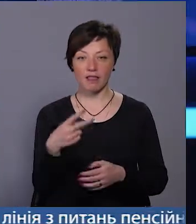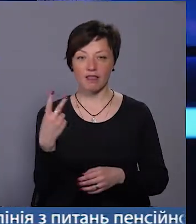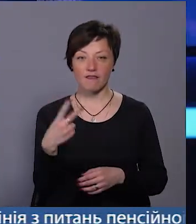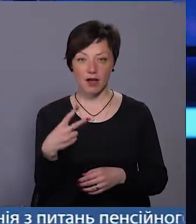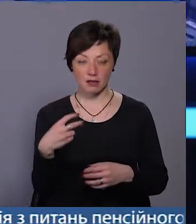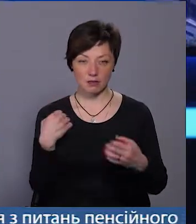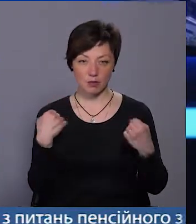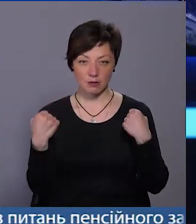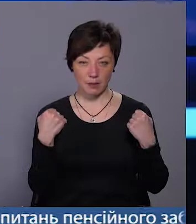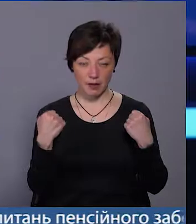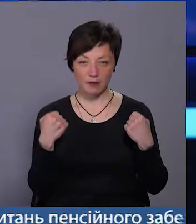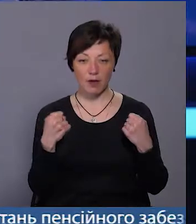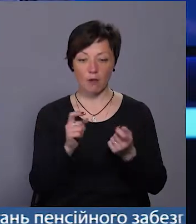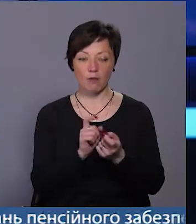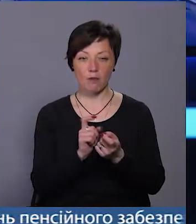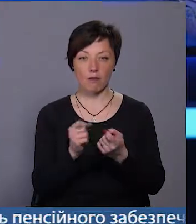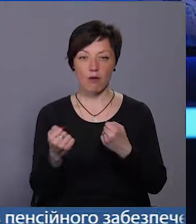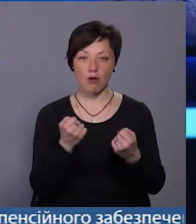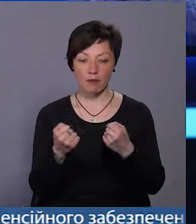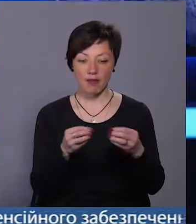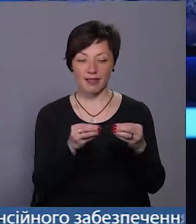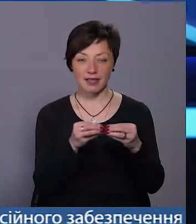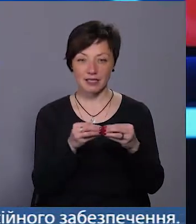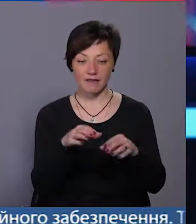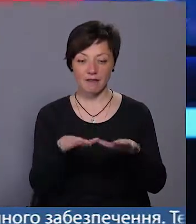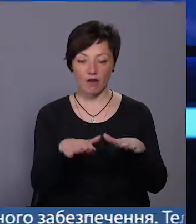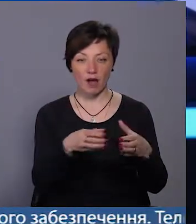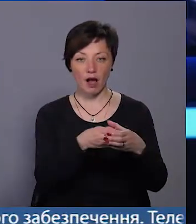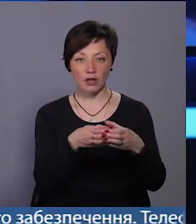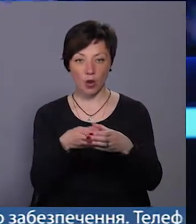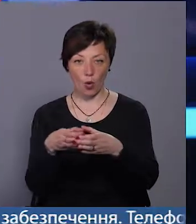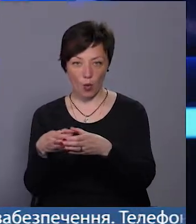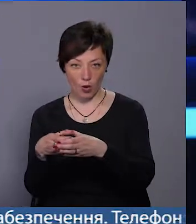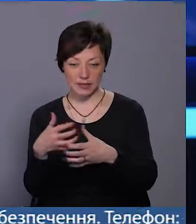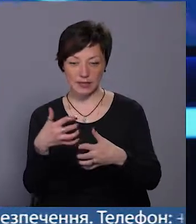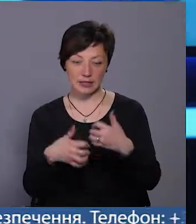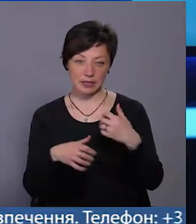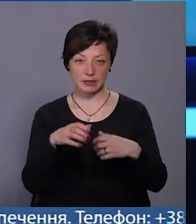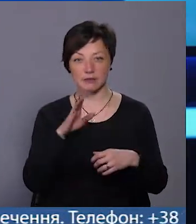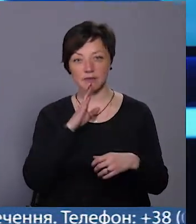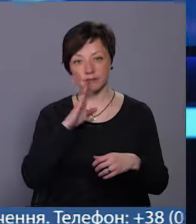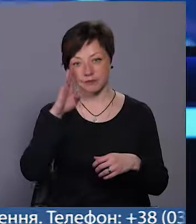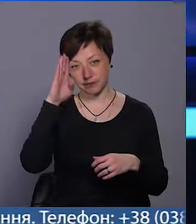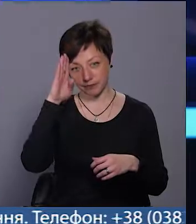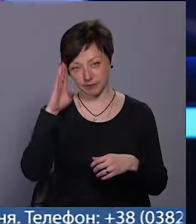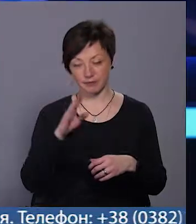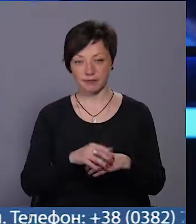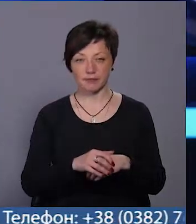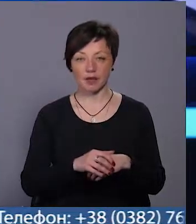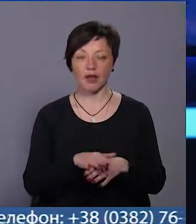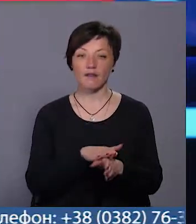десятками спортсменів. Боротьба точиться у десяти вагових категоріях як серед кадетів, так і серед кадеток.